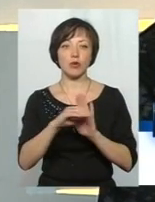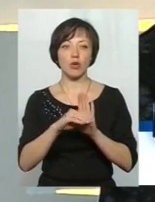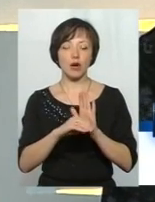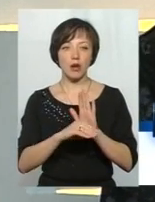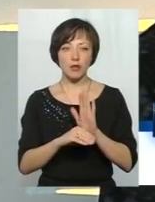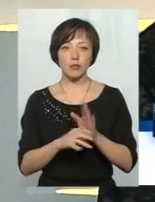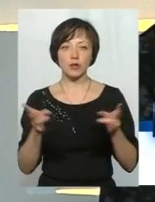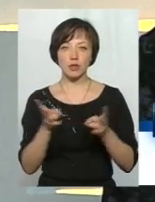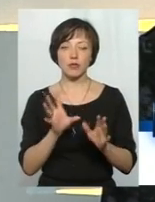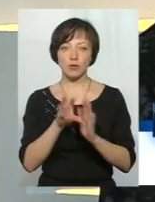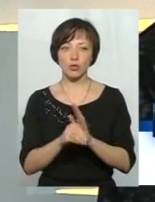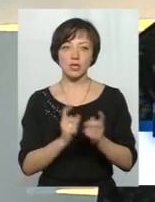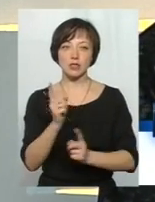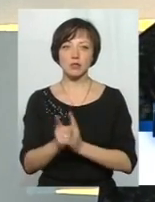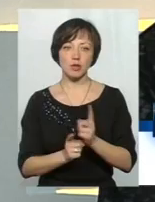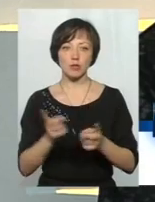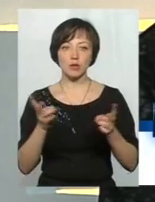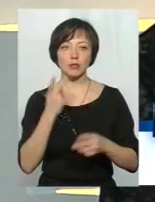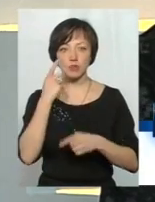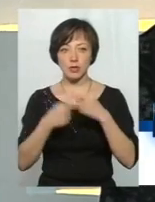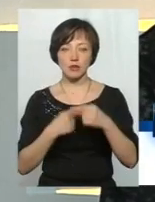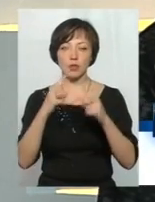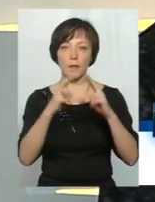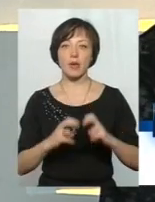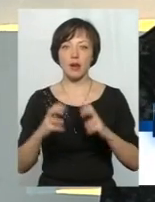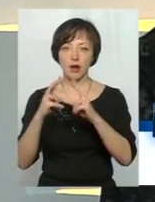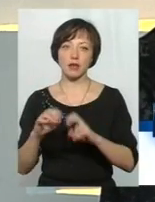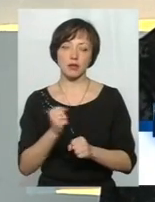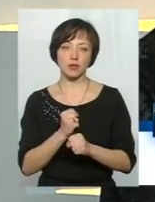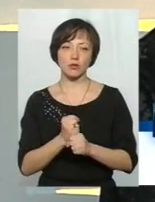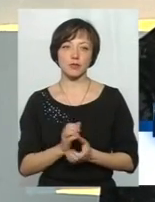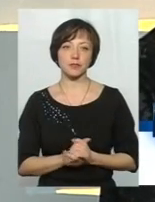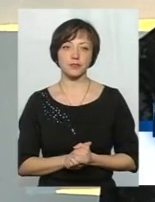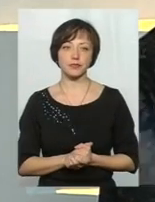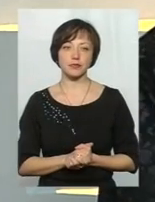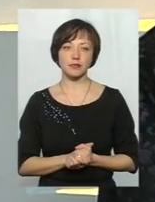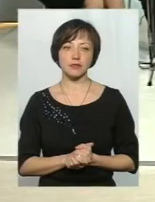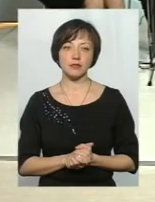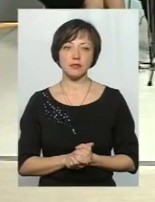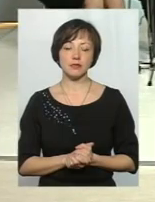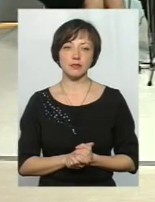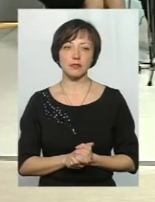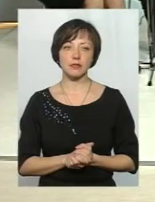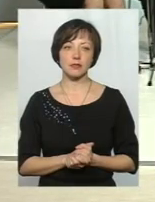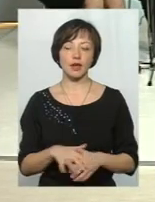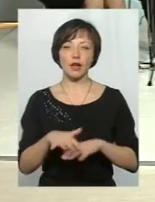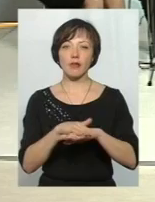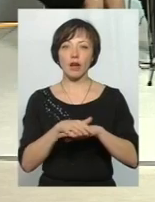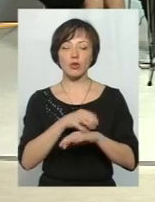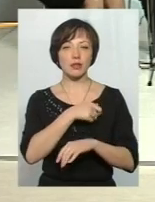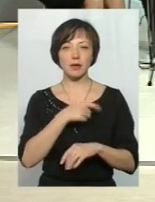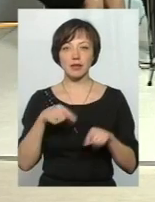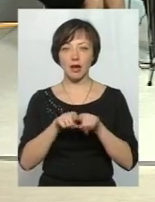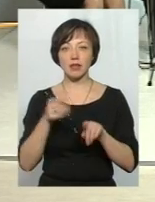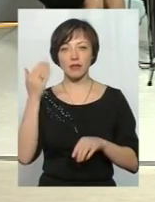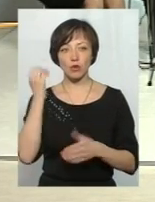потрібно вносити зміни, потрібно постійно переглядати їх і працювати. Власне, народні депутати не так